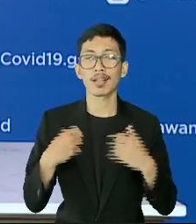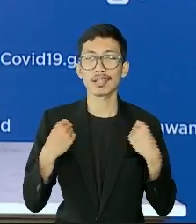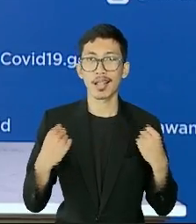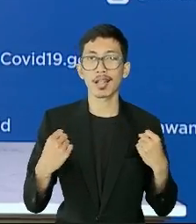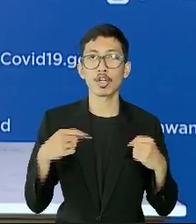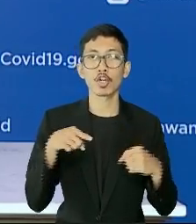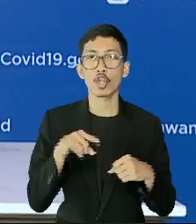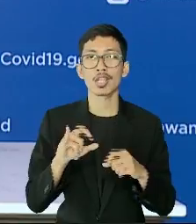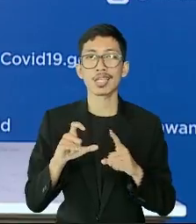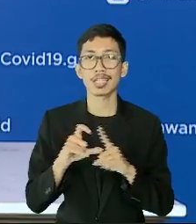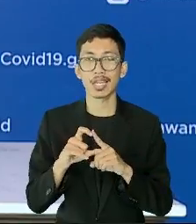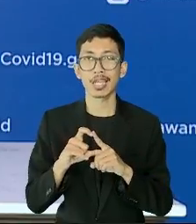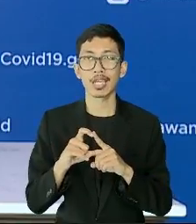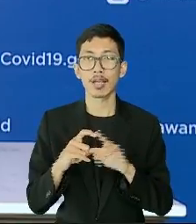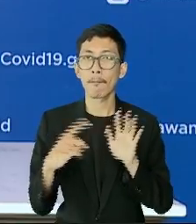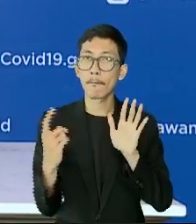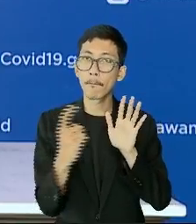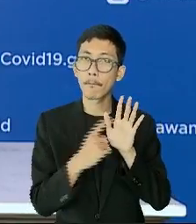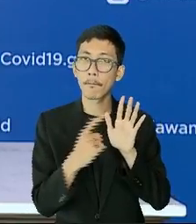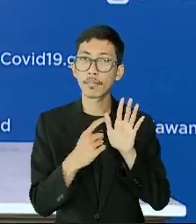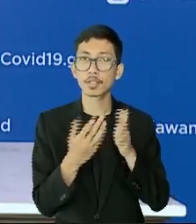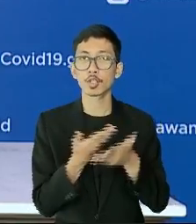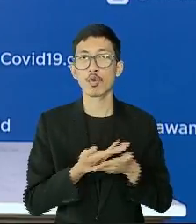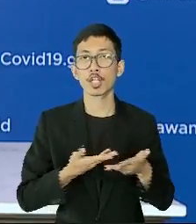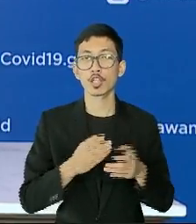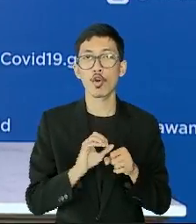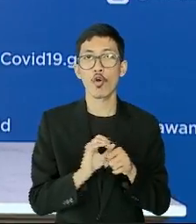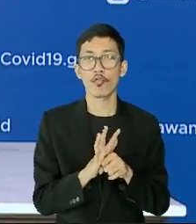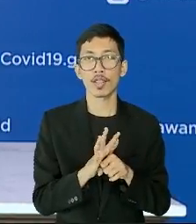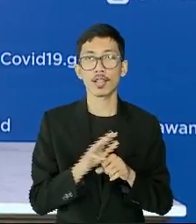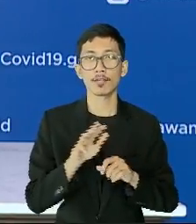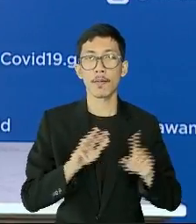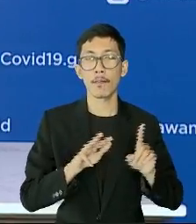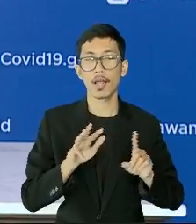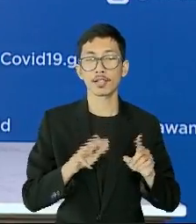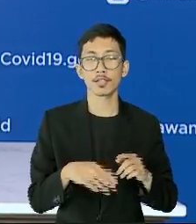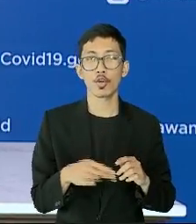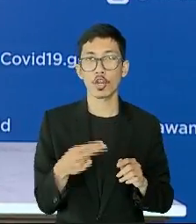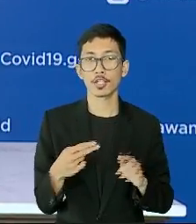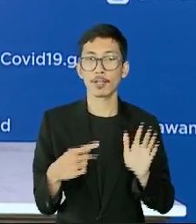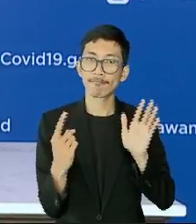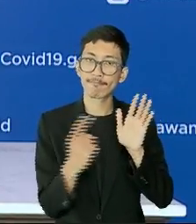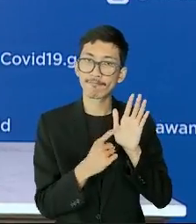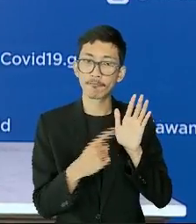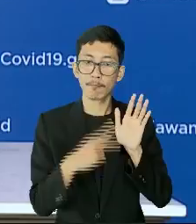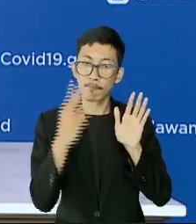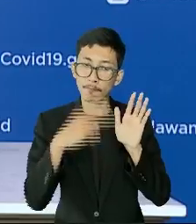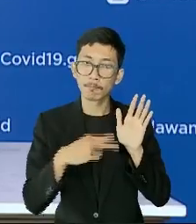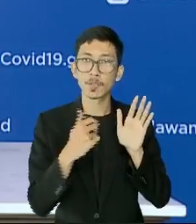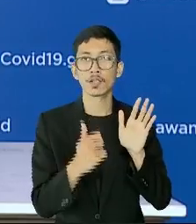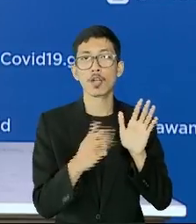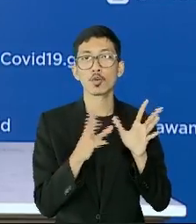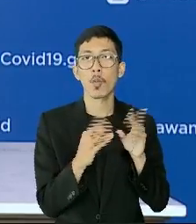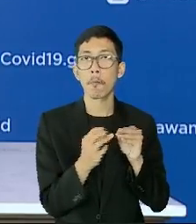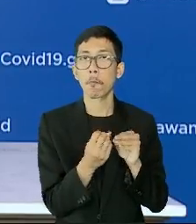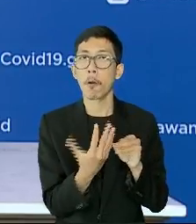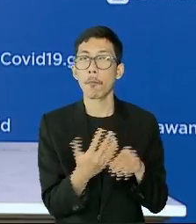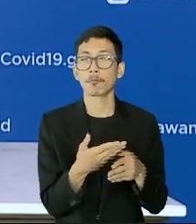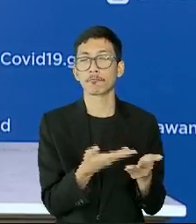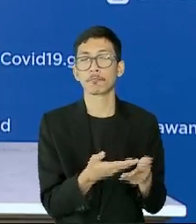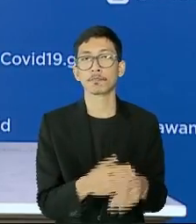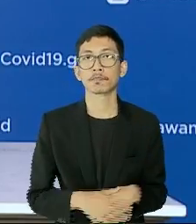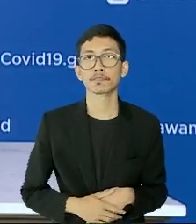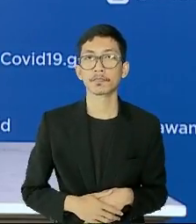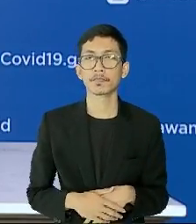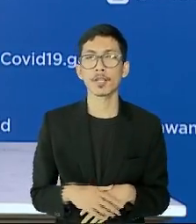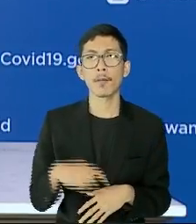situasi COVID-19. Terima kasih. Terima kasih Prof. Pertanyaan terakhir dari media yang sama Menteri Kesehatan